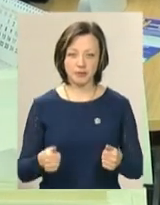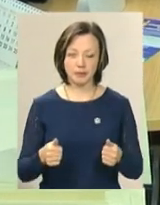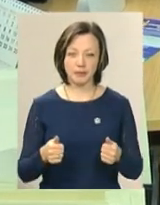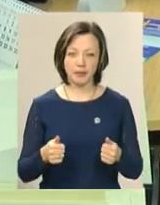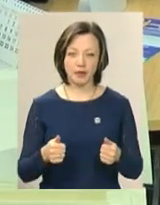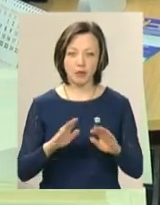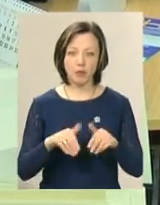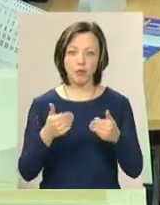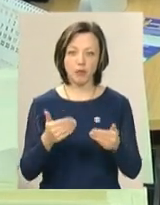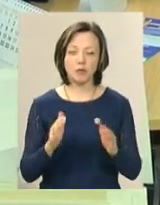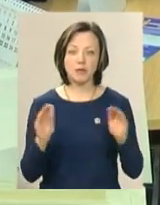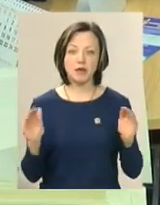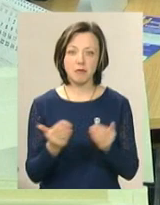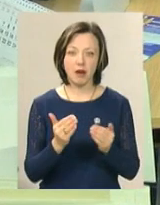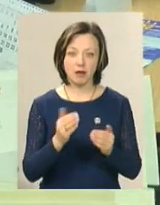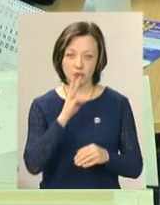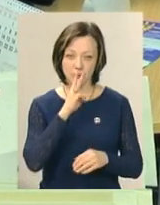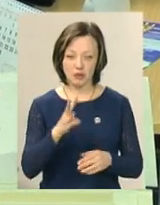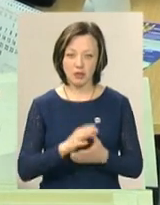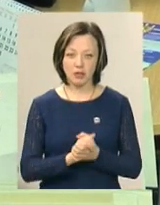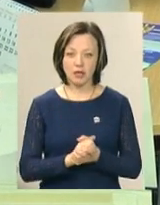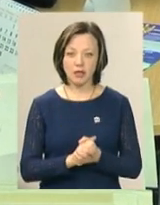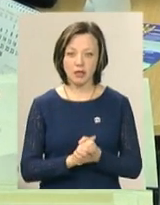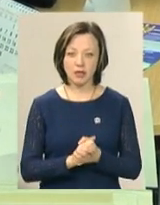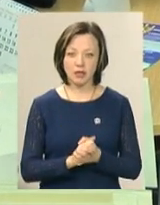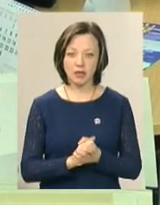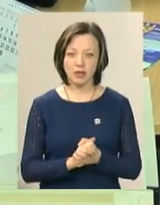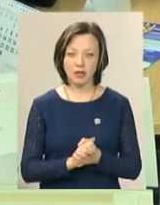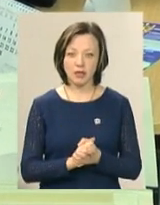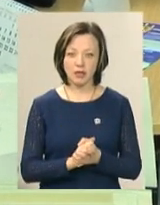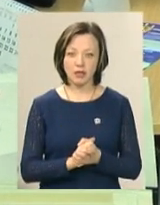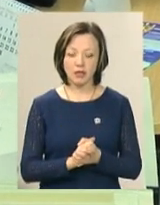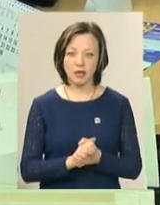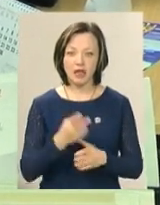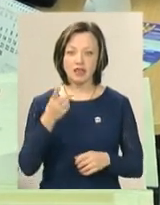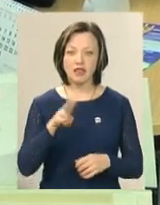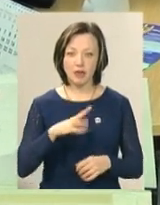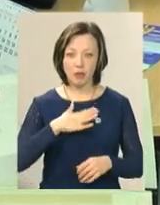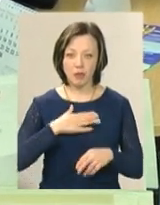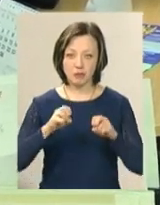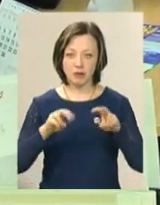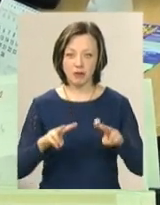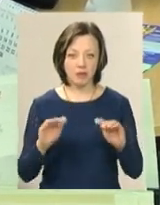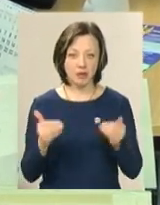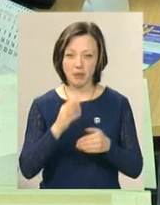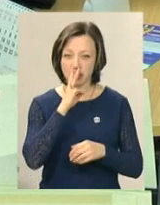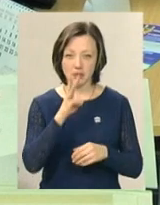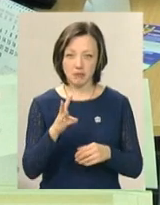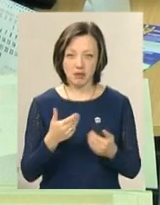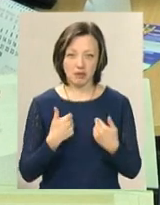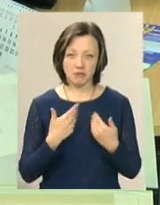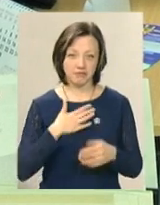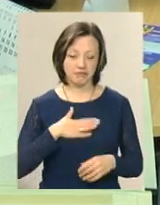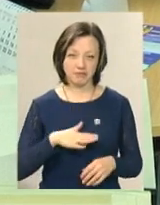пропоную тільки мінімальні чомусь. Дві, що по моїй спеціальності, але мінімальна заробітна плата –